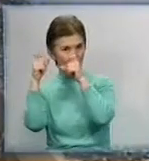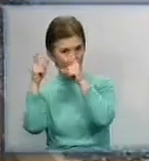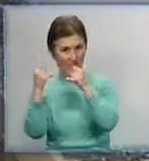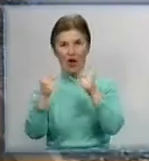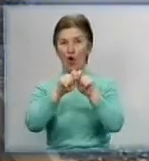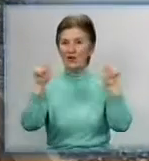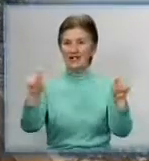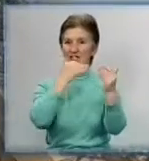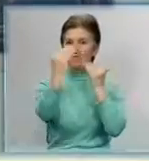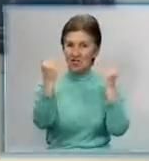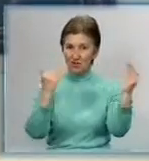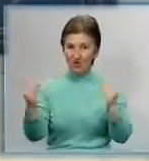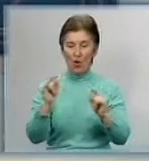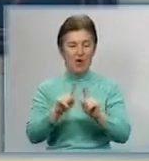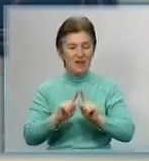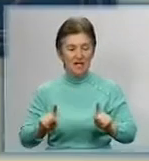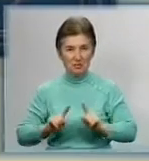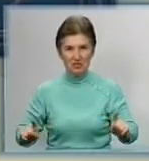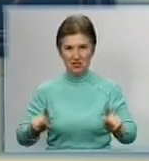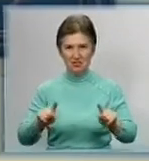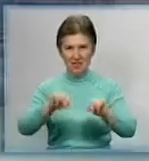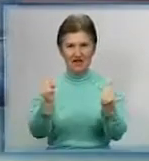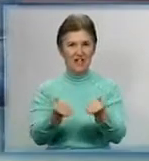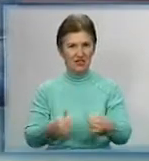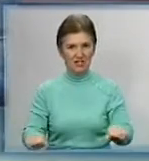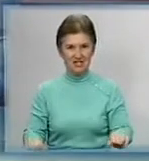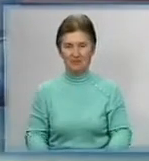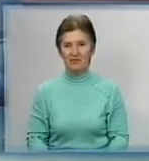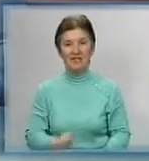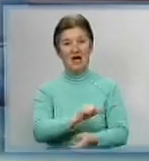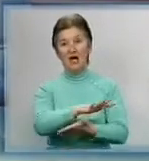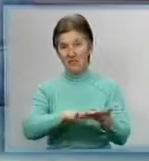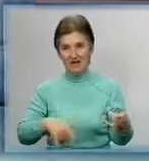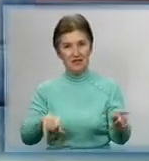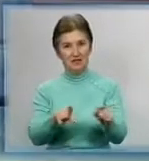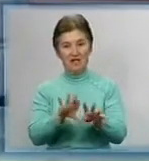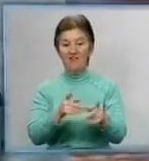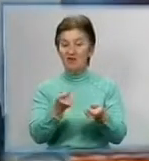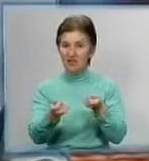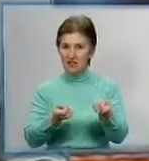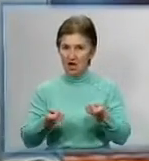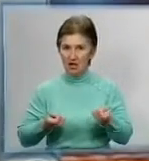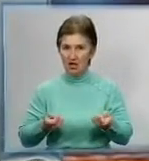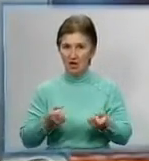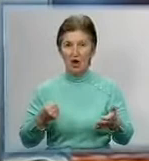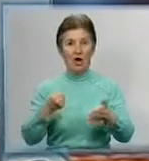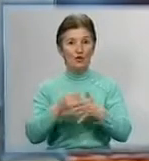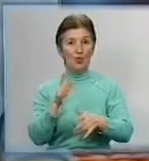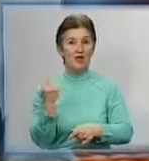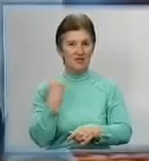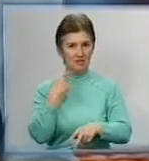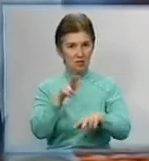фото, виконаних у незвичній техніці. Далі про це і не тільки у деталях. Двох кіровоградських